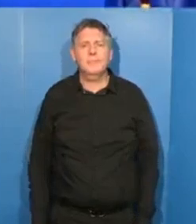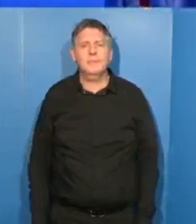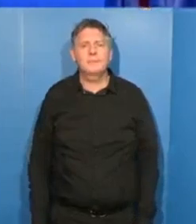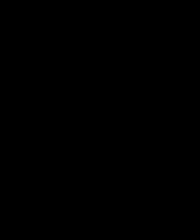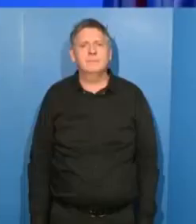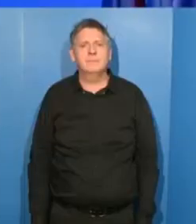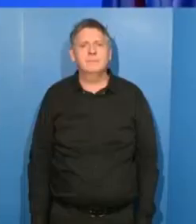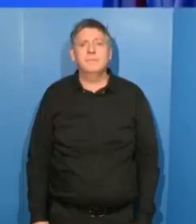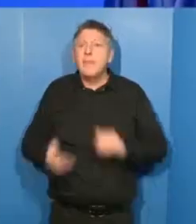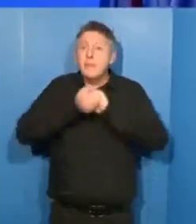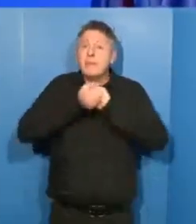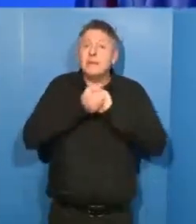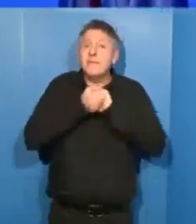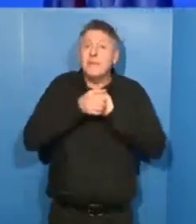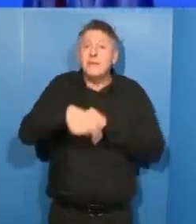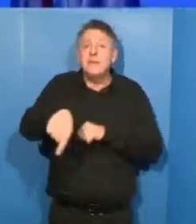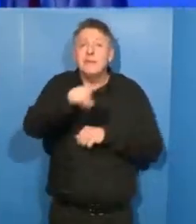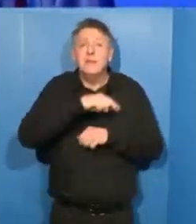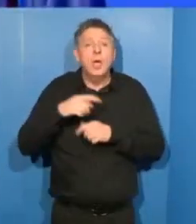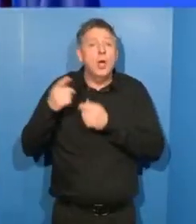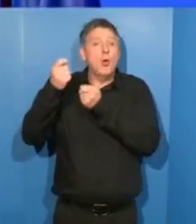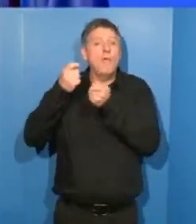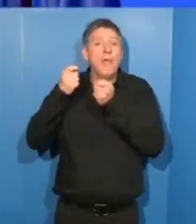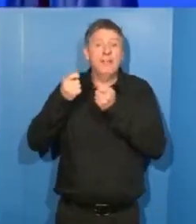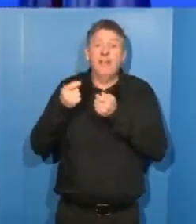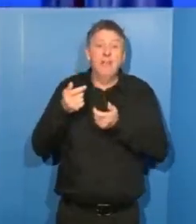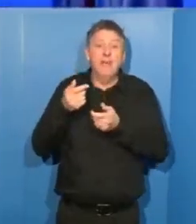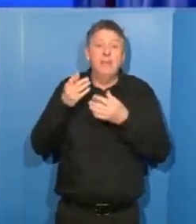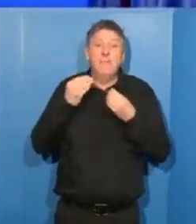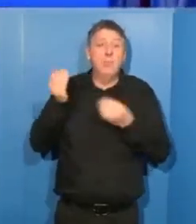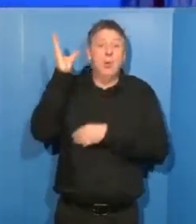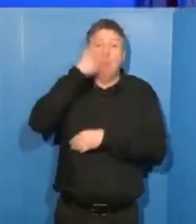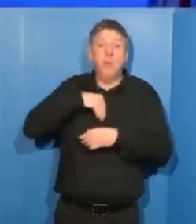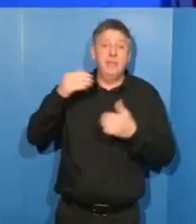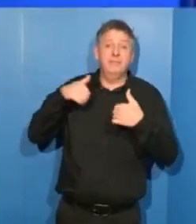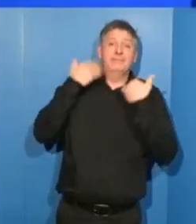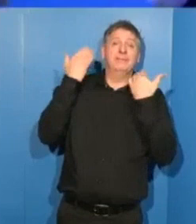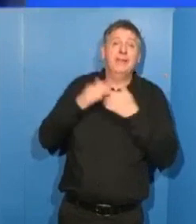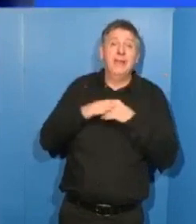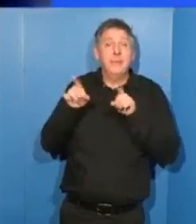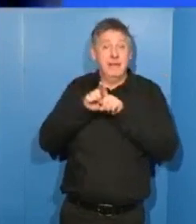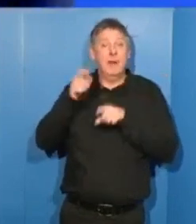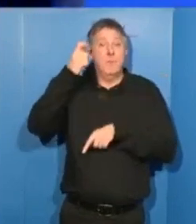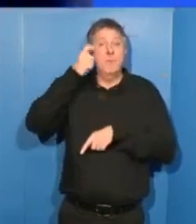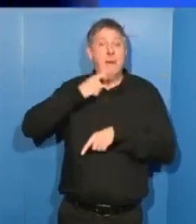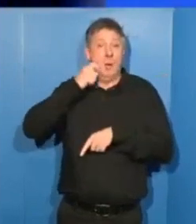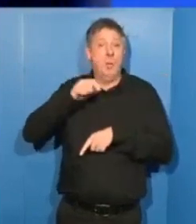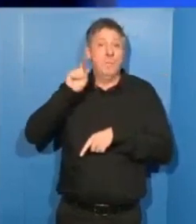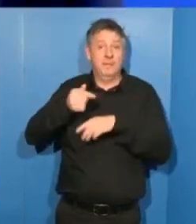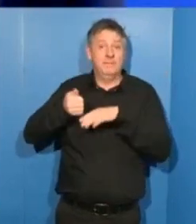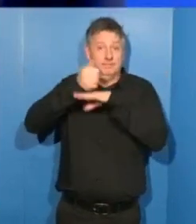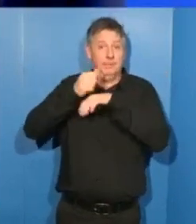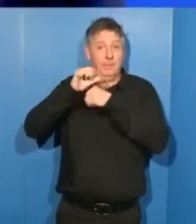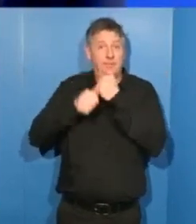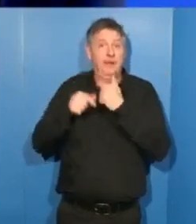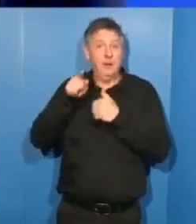Oui, mes amis, non seulement ils gouvernent sans le peuple, mais en plus, à l'instar de M. Macron, ils gouvernent contre le peuple.